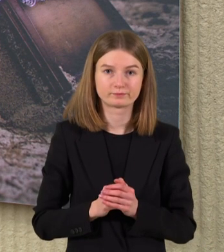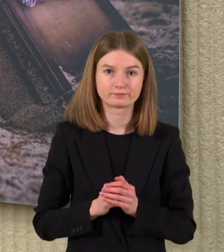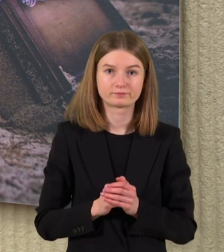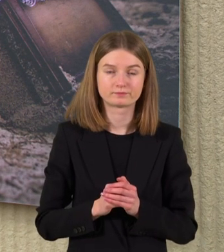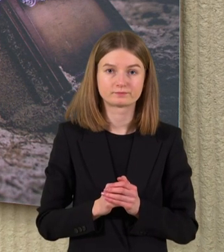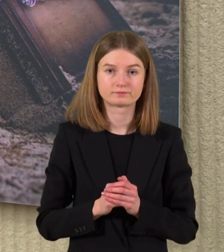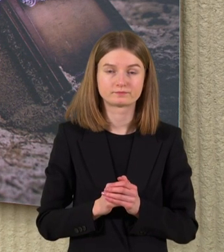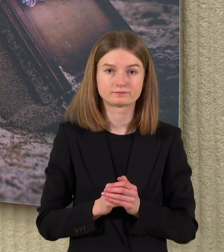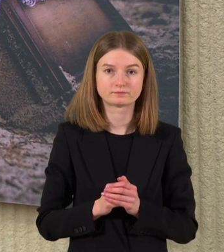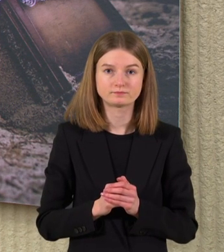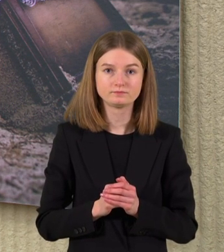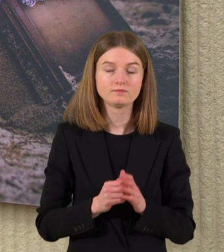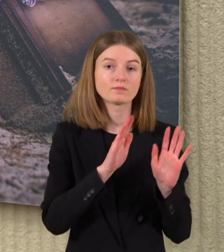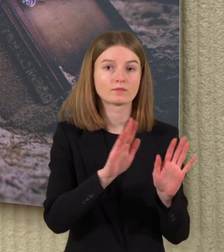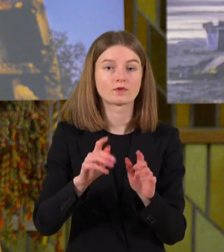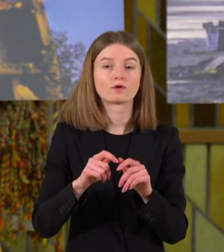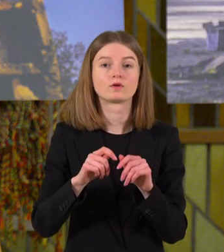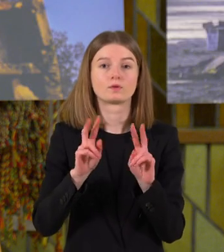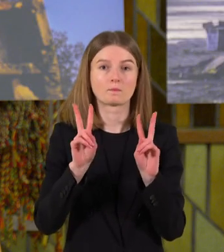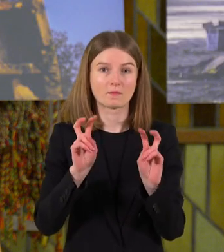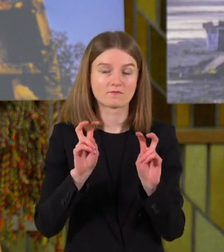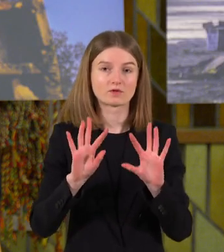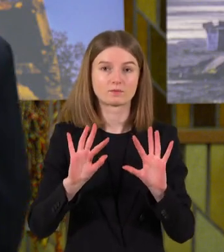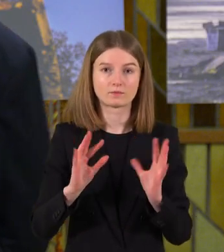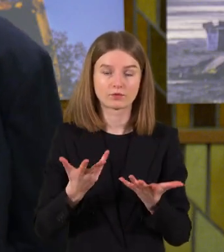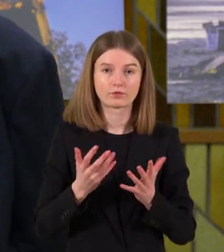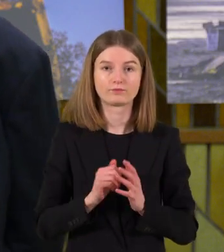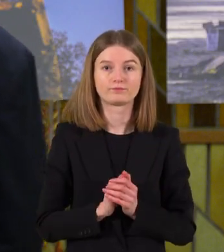Vistavka nazyvauja 4